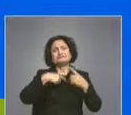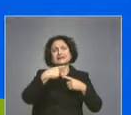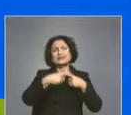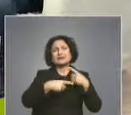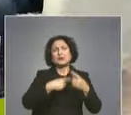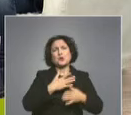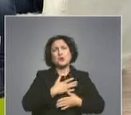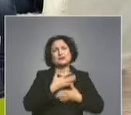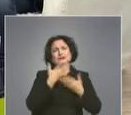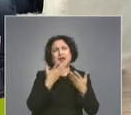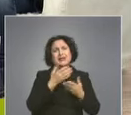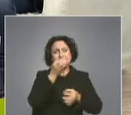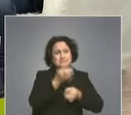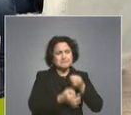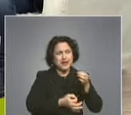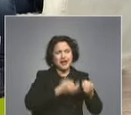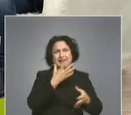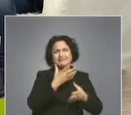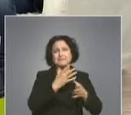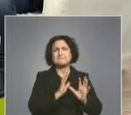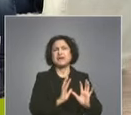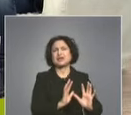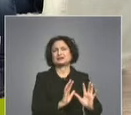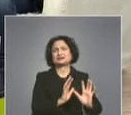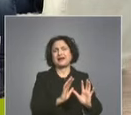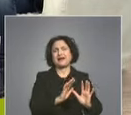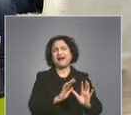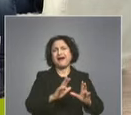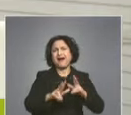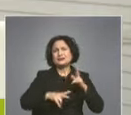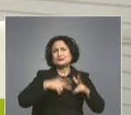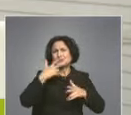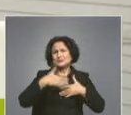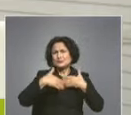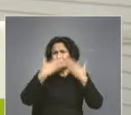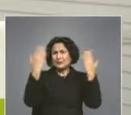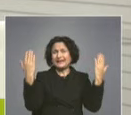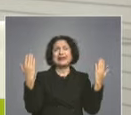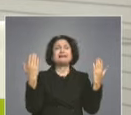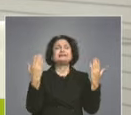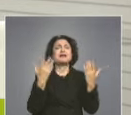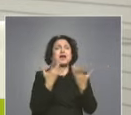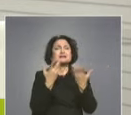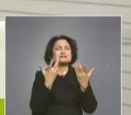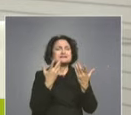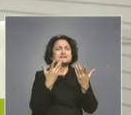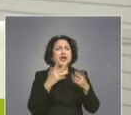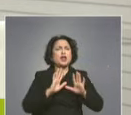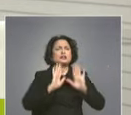палянето на печка рано сутрин, с двора, дърветата, местата за криене,